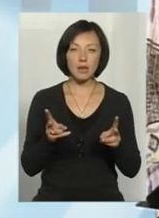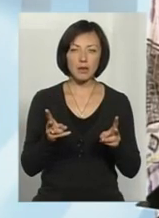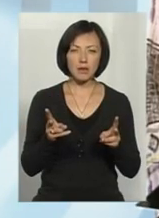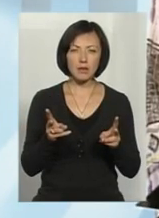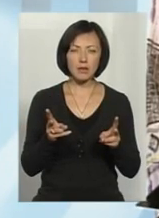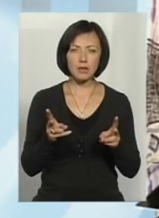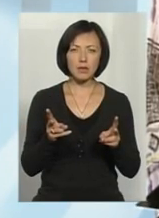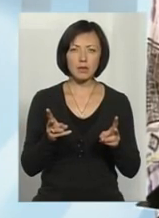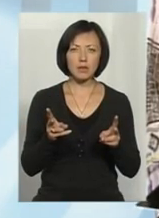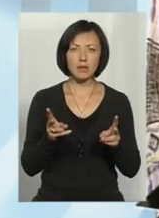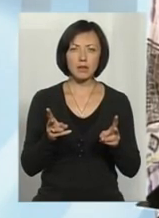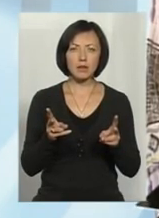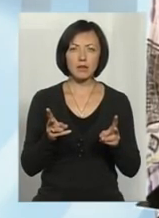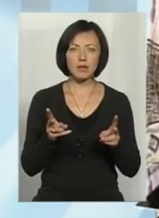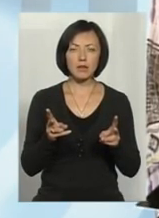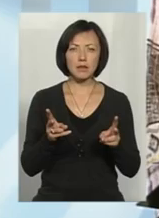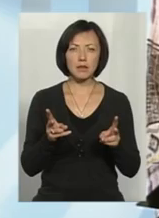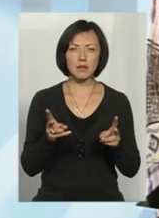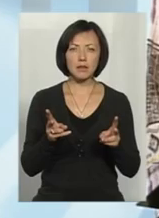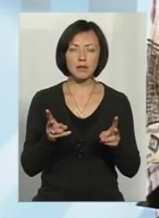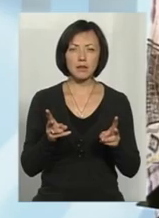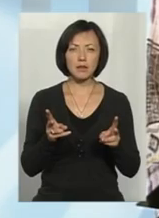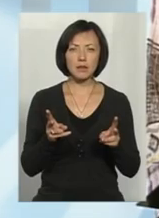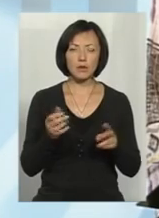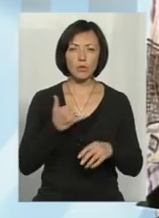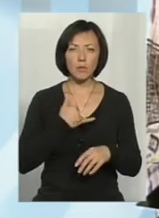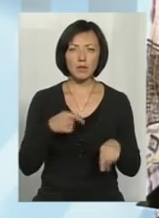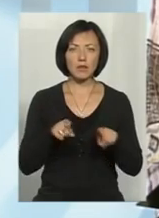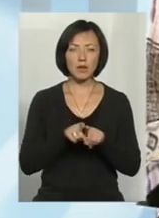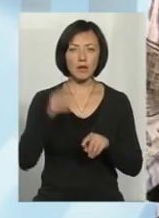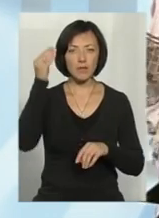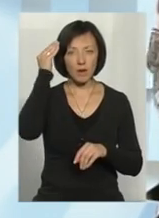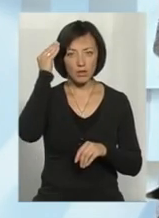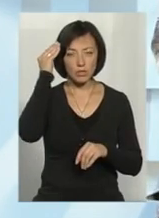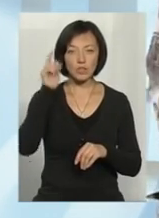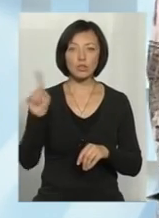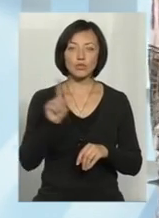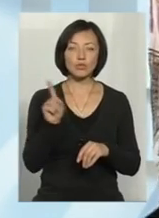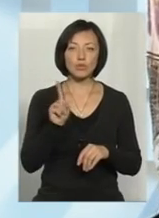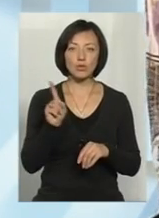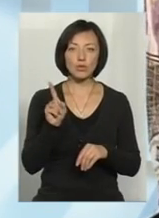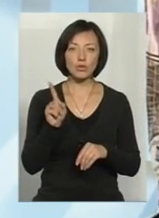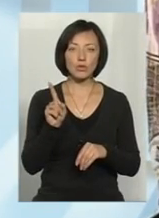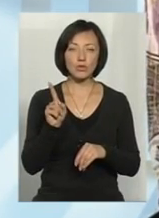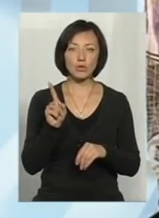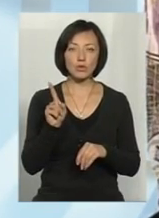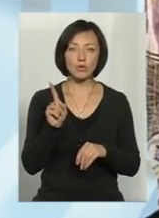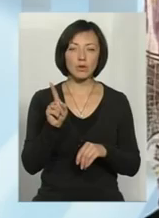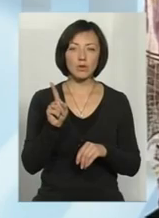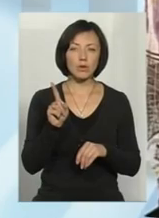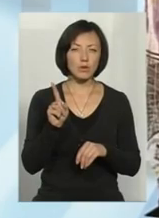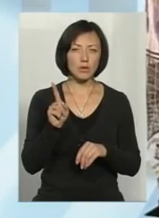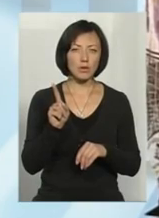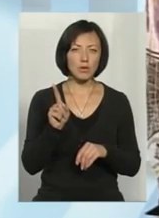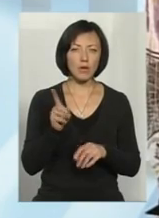фір вже більше півгодини? Мене таке складається враження, що... Алло. Так, ми вас чуємо, говоріть. Мене складається враження,